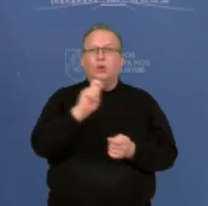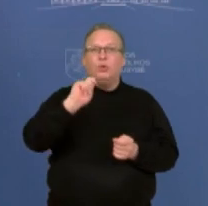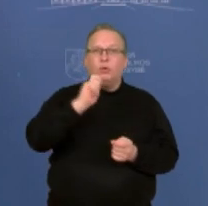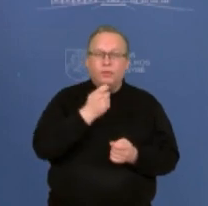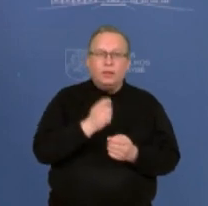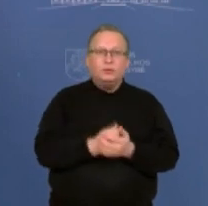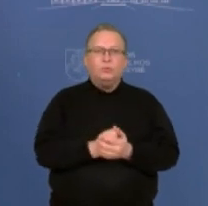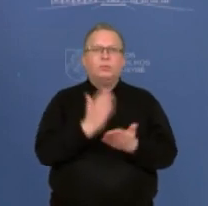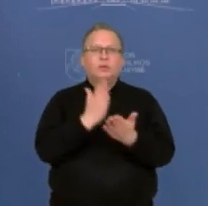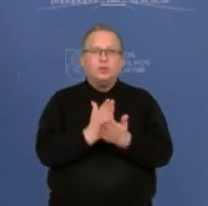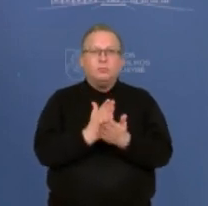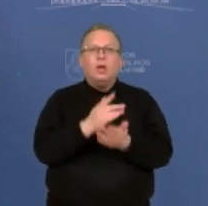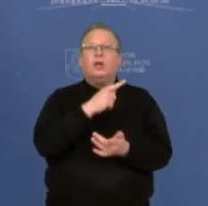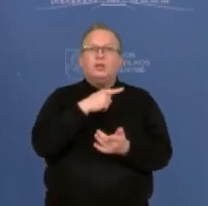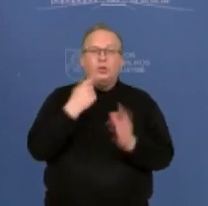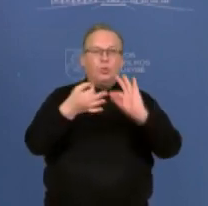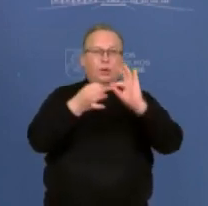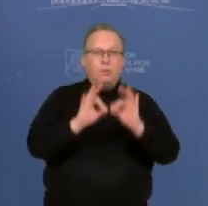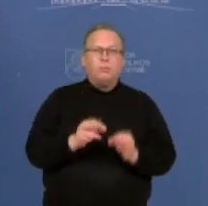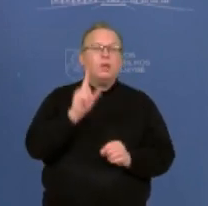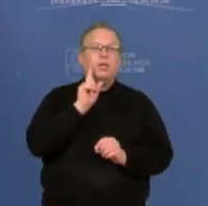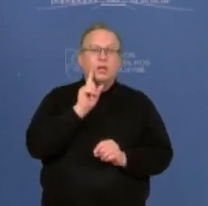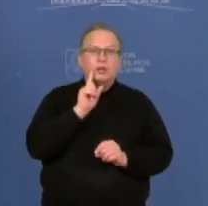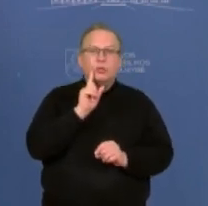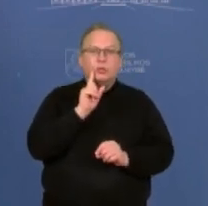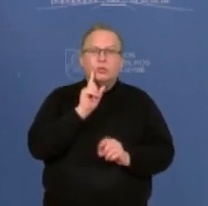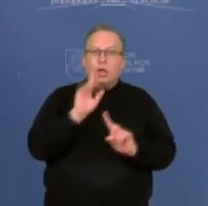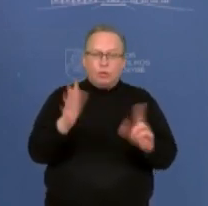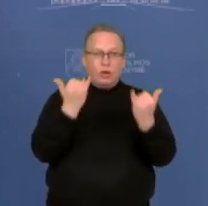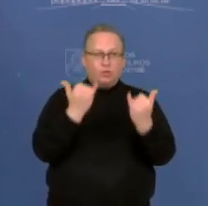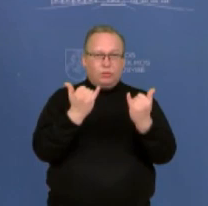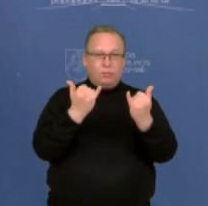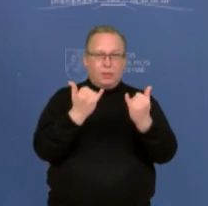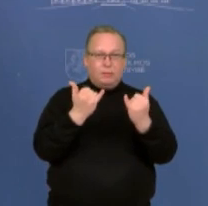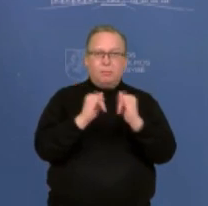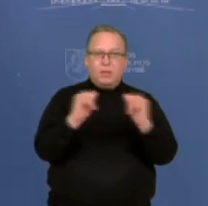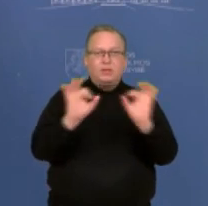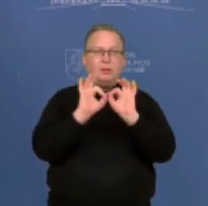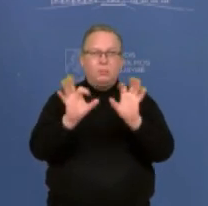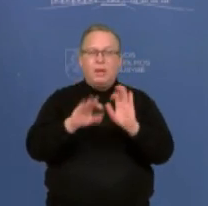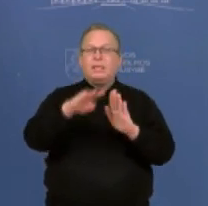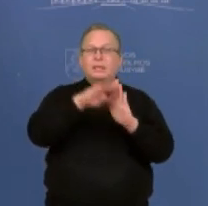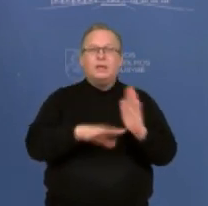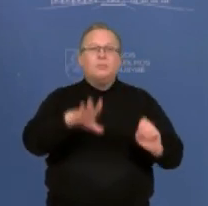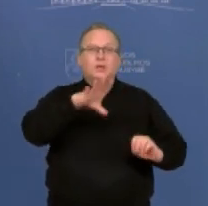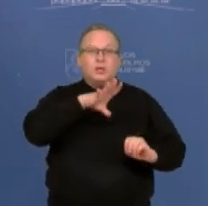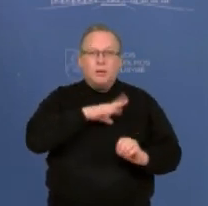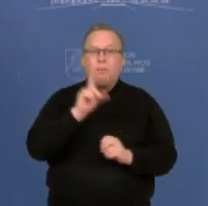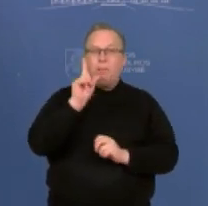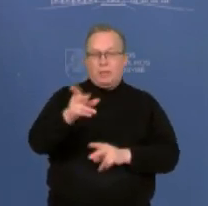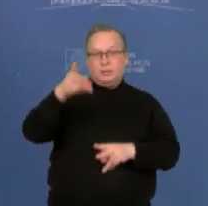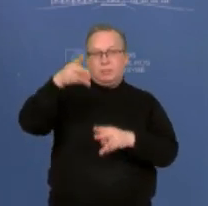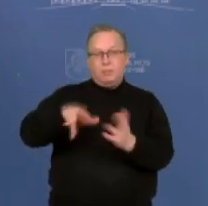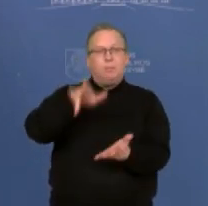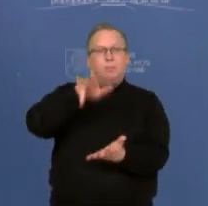vietoje ir kadangi yra jautrios aplinkybės, aš norėčiau susilaikyti nuo komentaru, tiesiog įstatymiškai negaliu, bet sprendimas